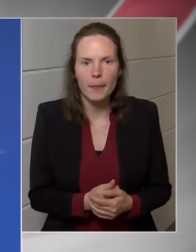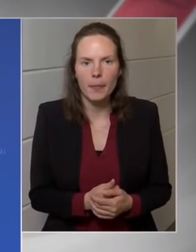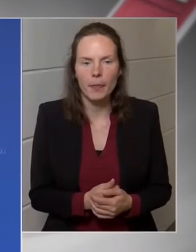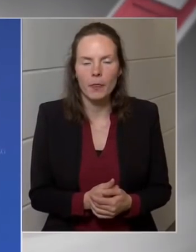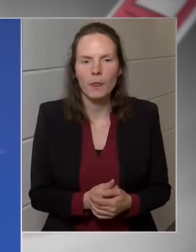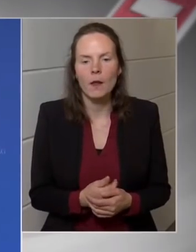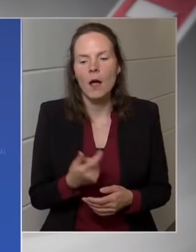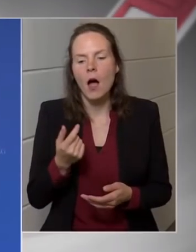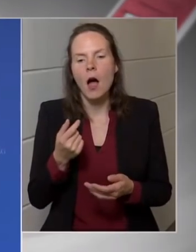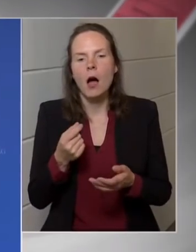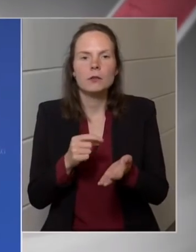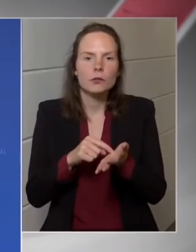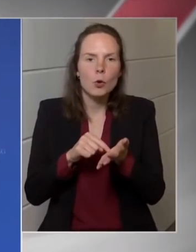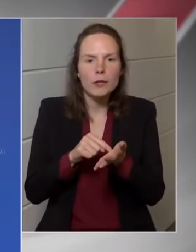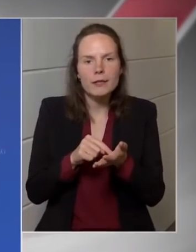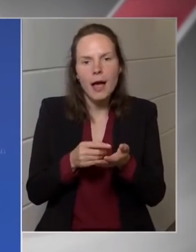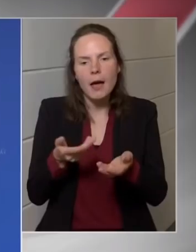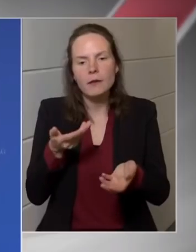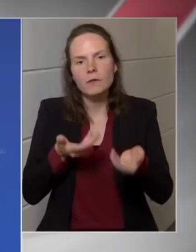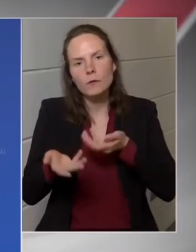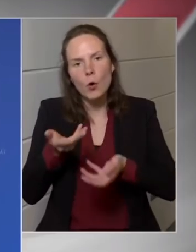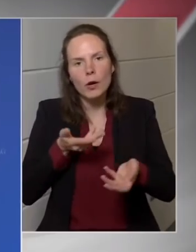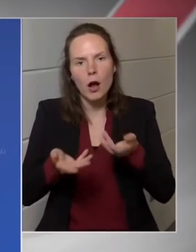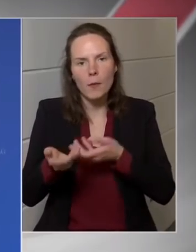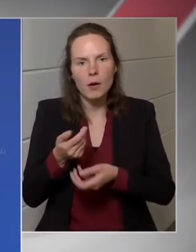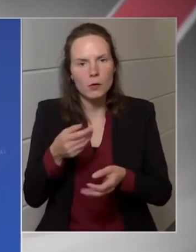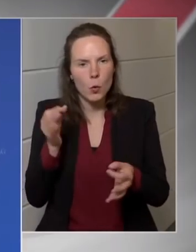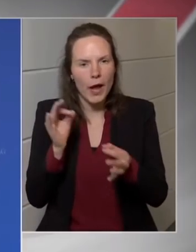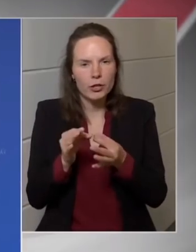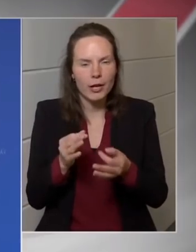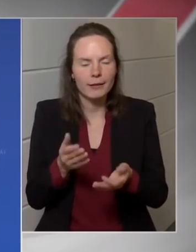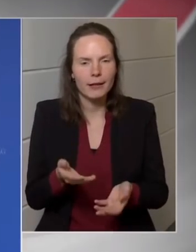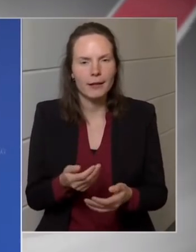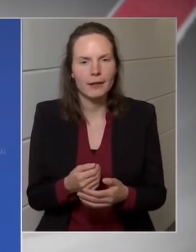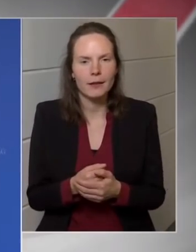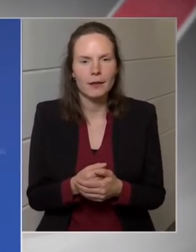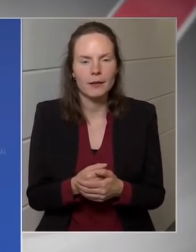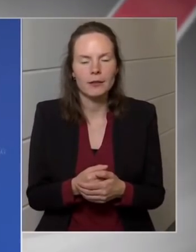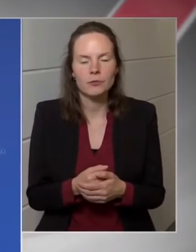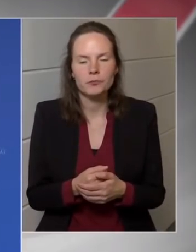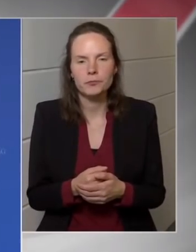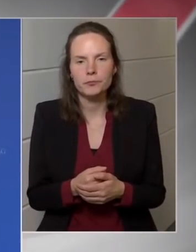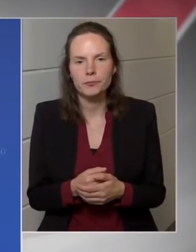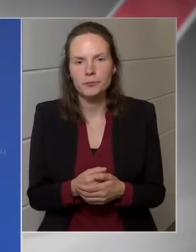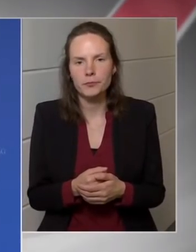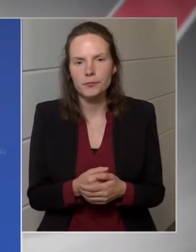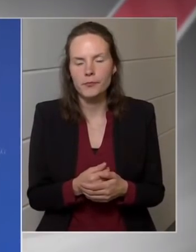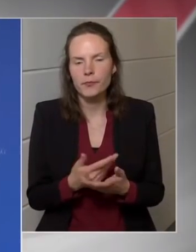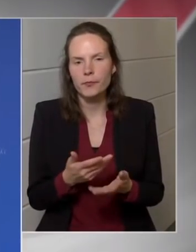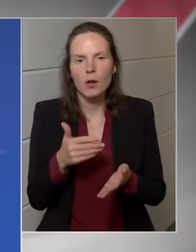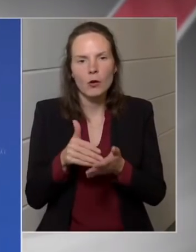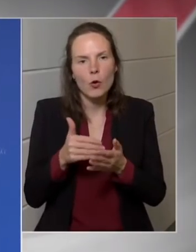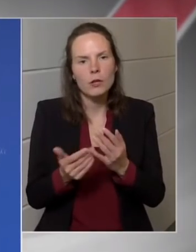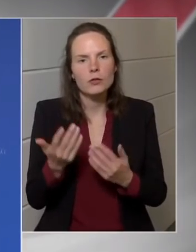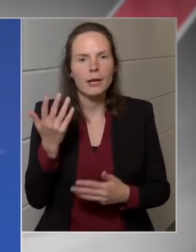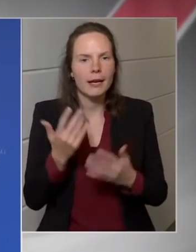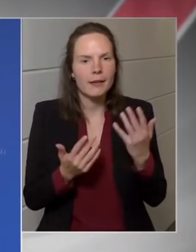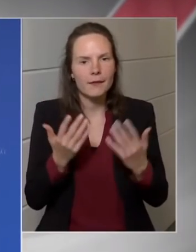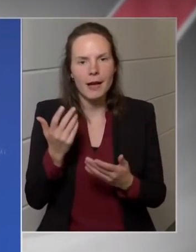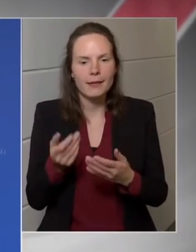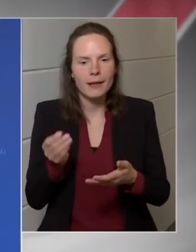A gyógyszerforgalmazók esetén lényegében a költségetésben